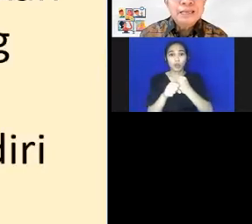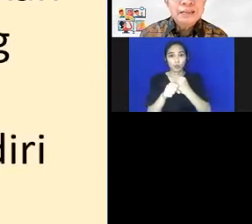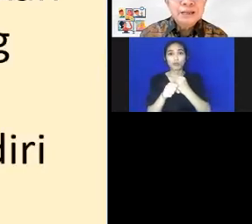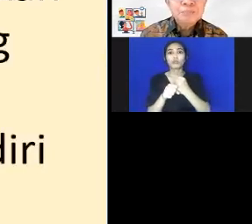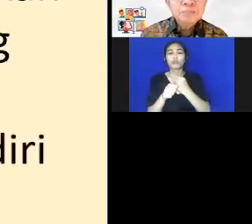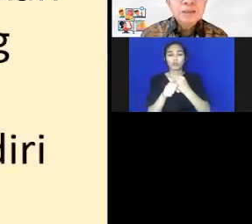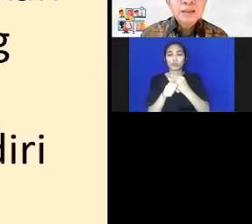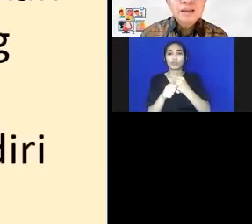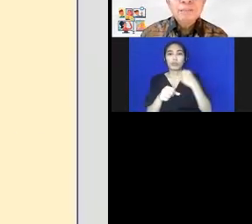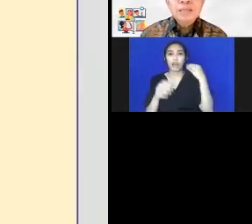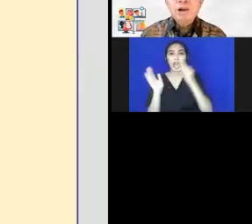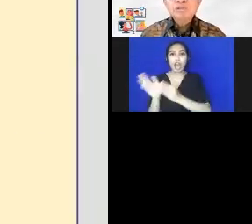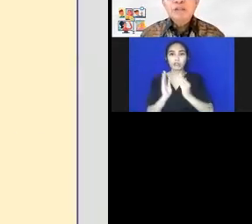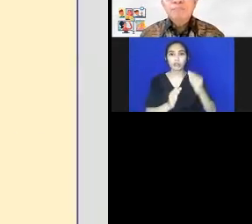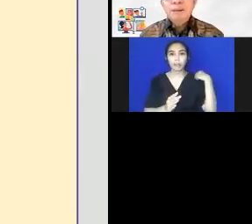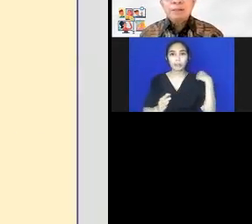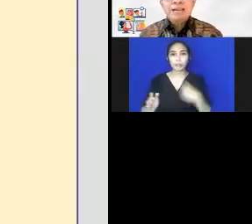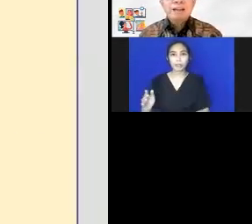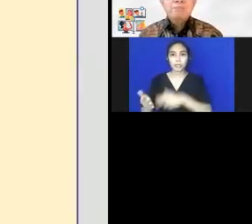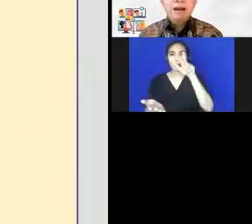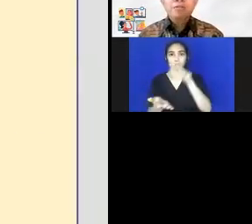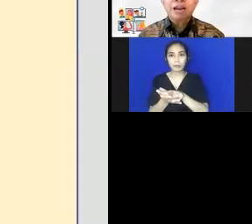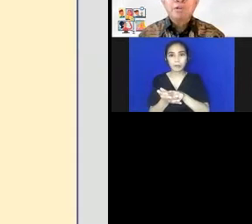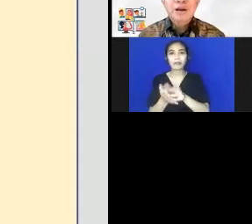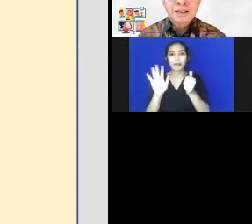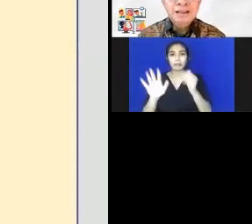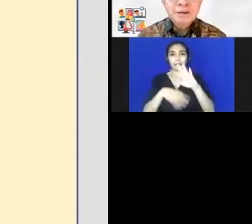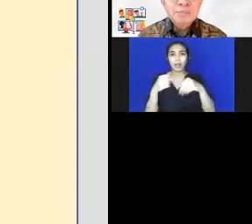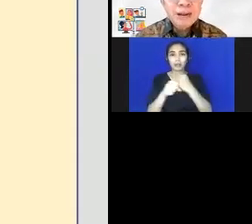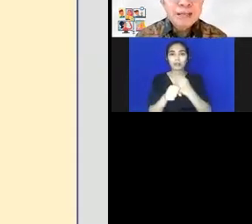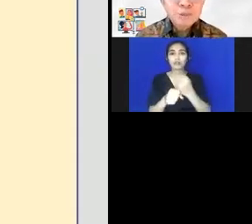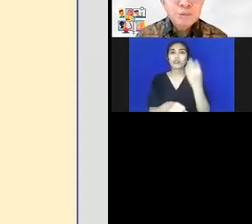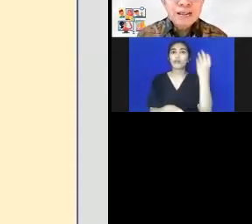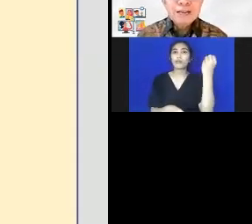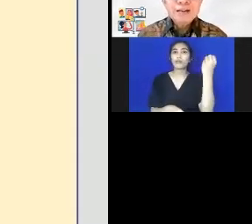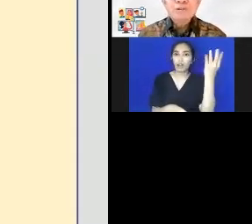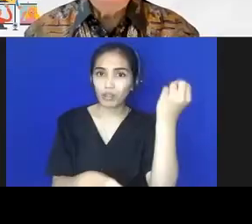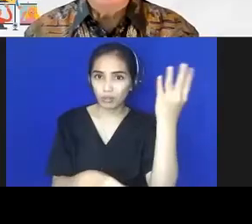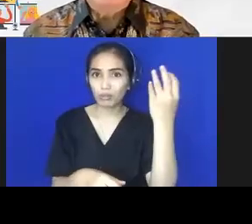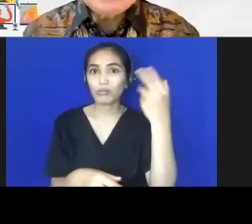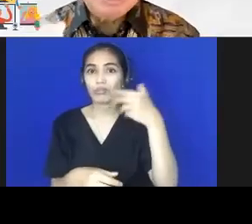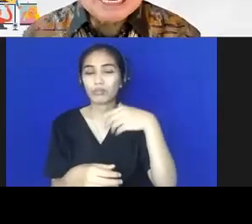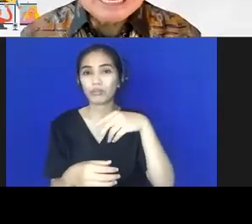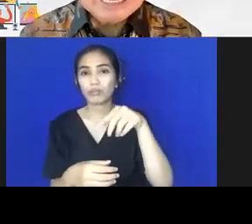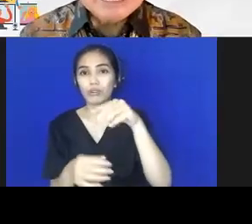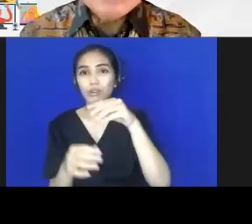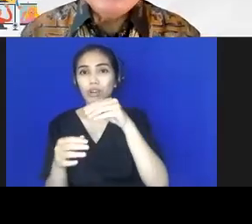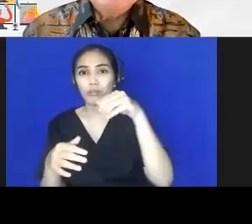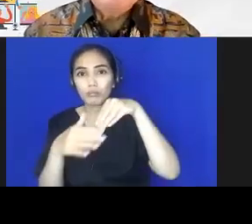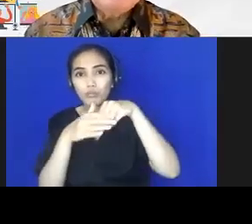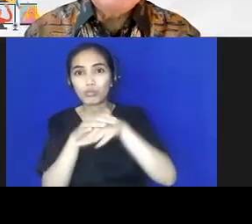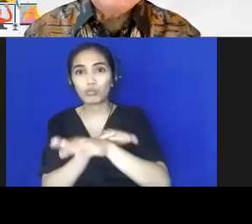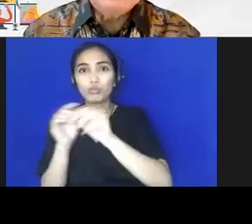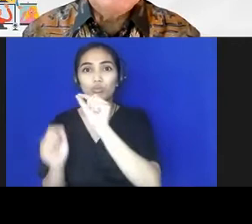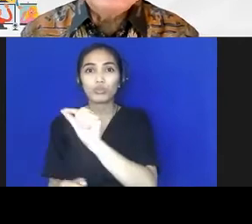ini lahir, 6 tahun sudah perpres lahir, baru keluar peraturan untuk operasionalnya. Karena